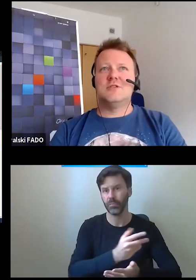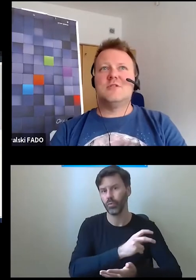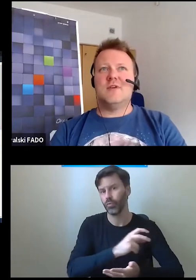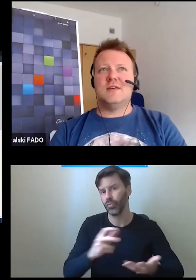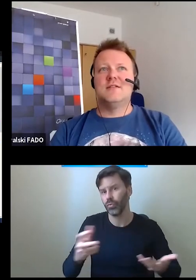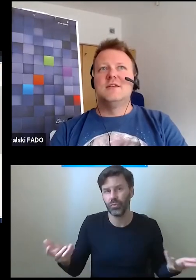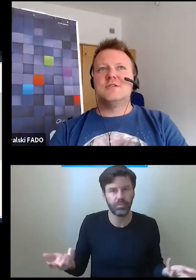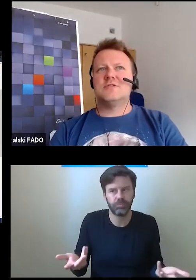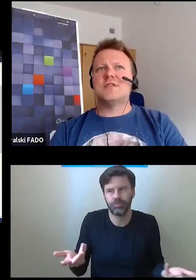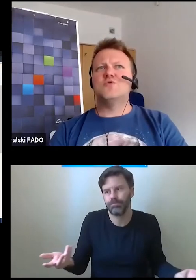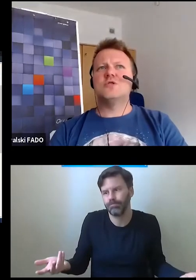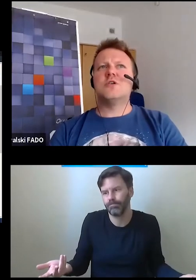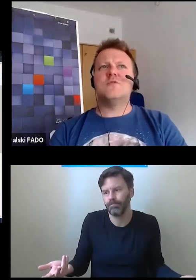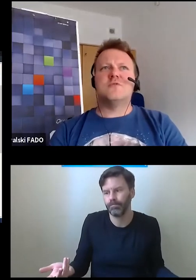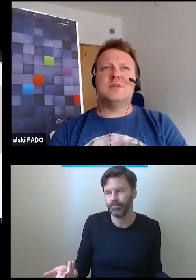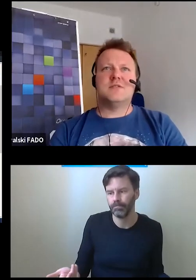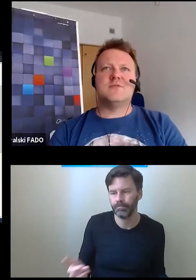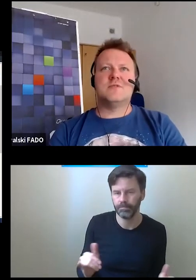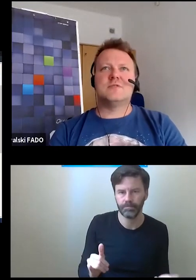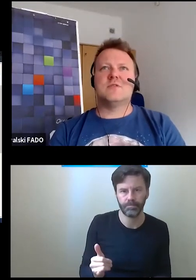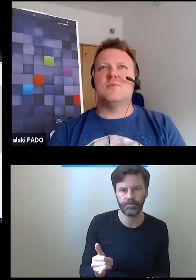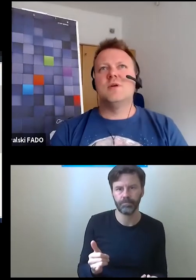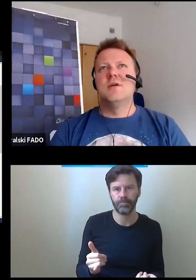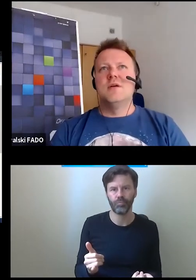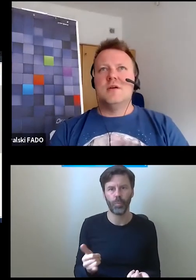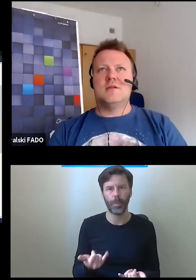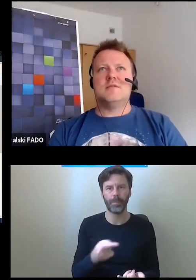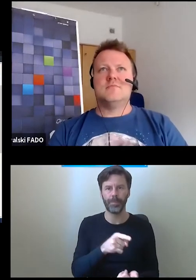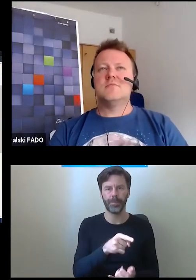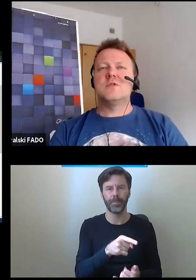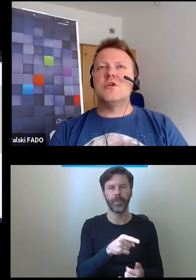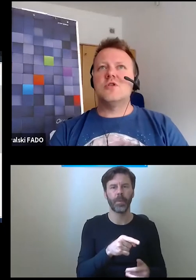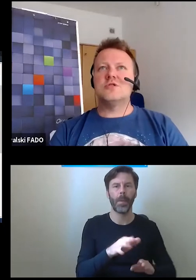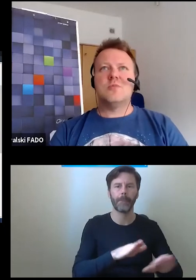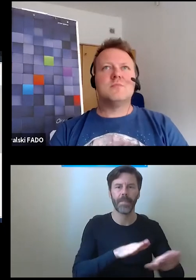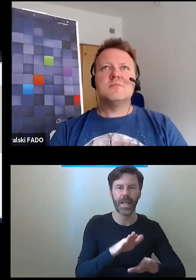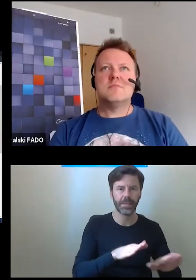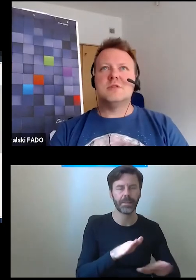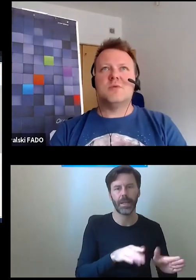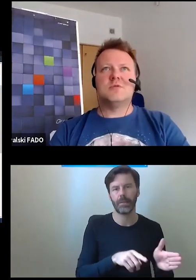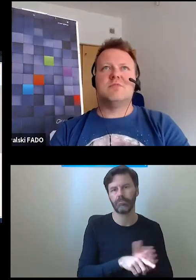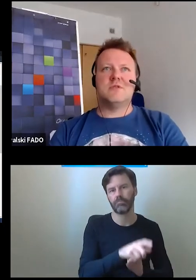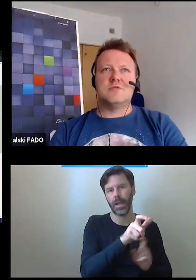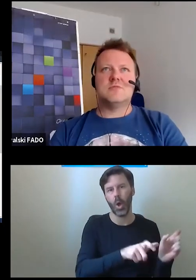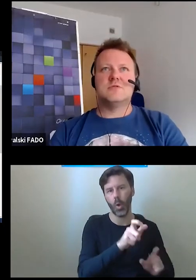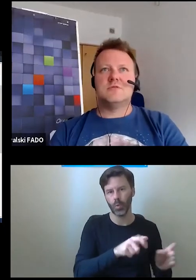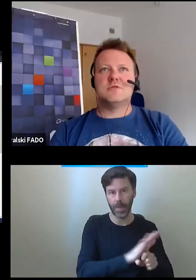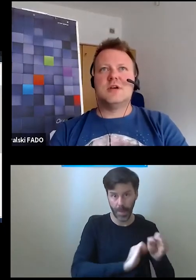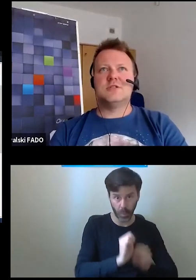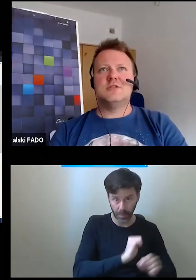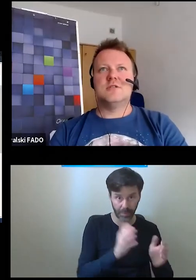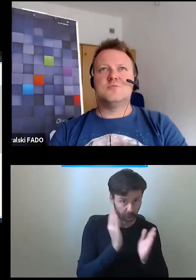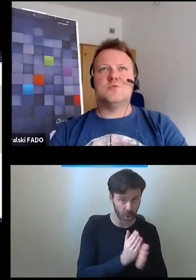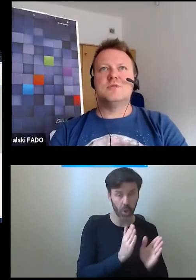jakoś dedykowane też tak użytkowo w miejscach, w których są tylko osobom z niepełnosprawnością? Czy,